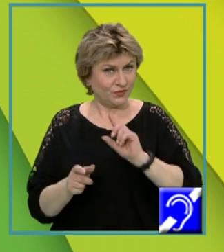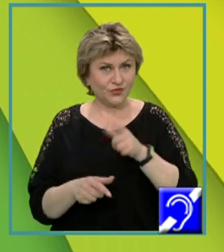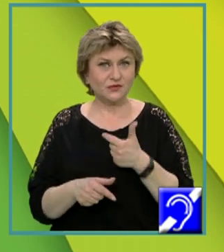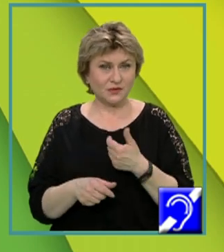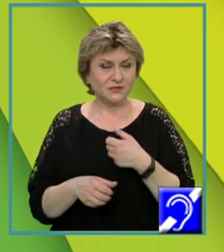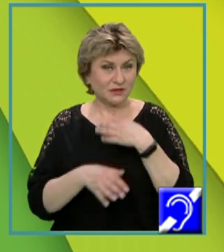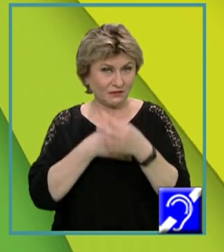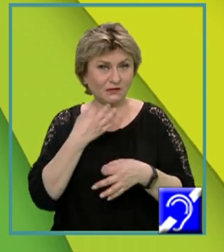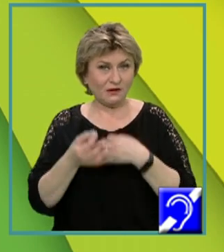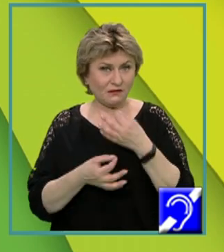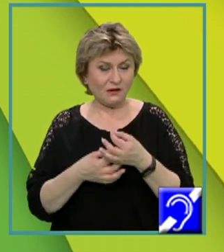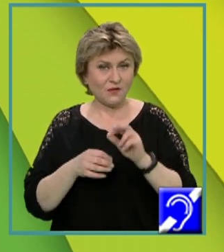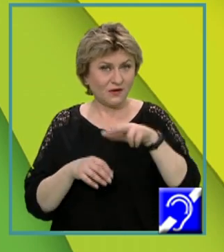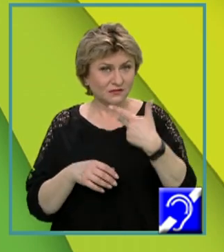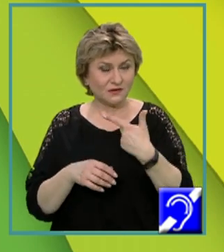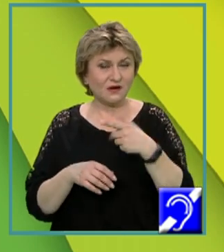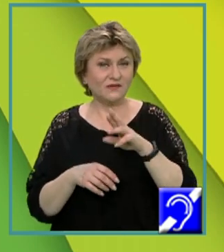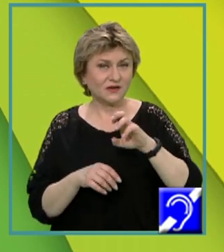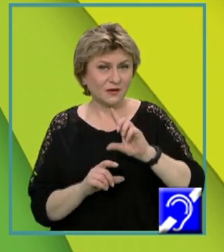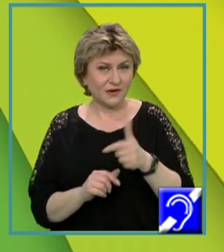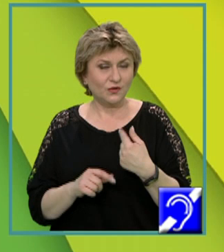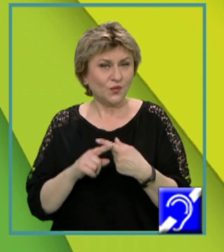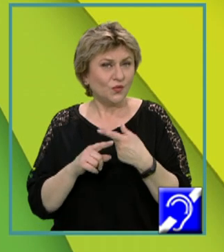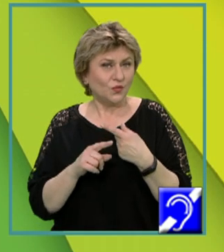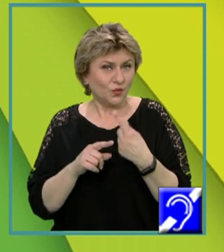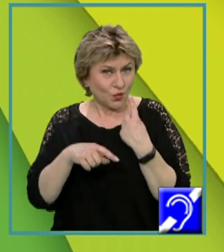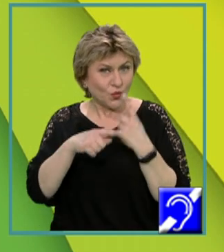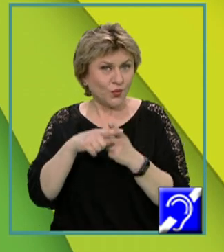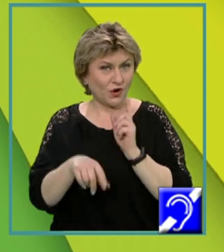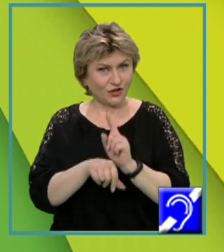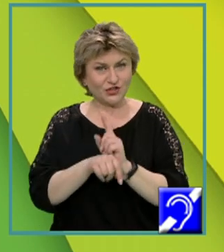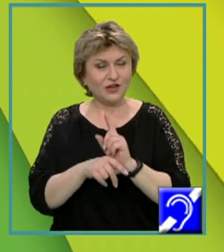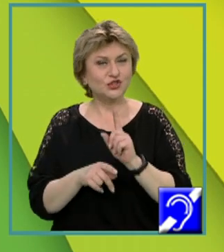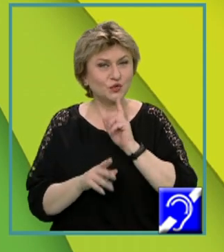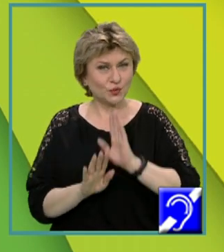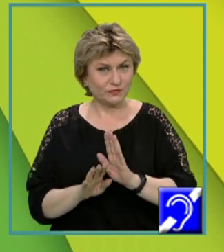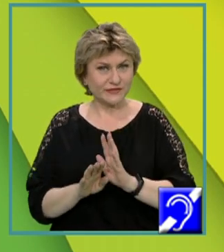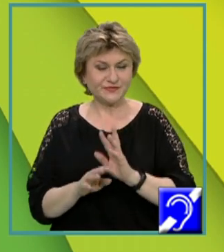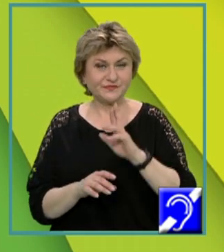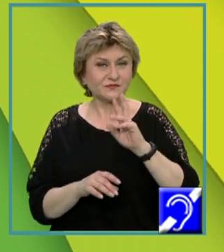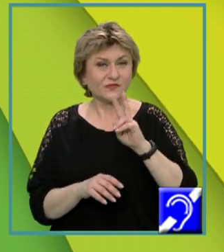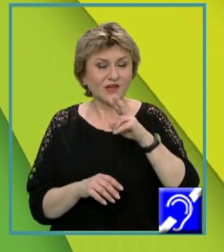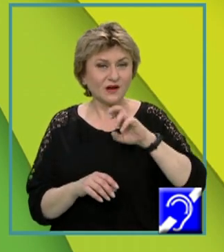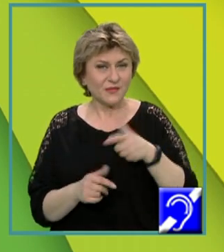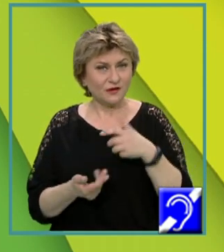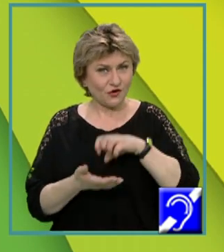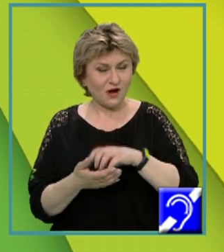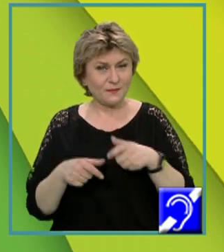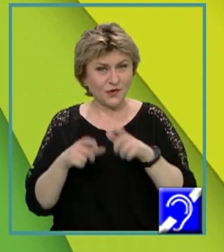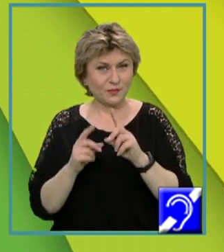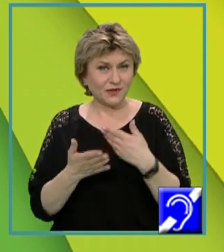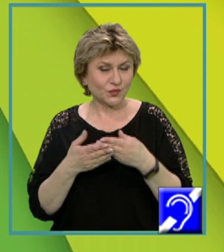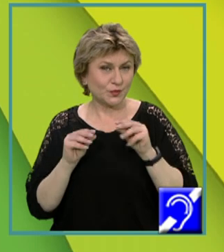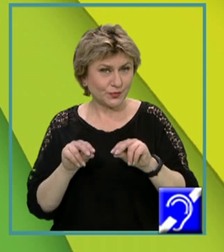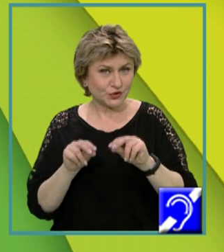declara o treia variabilă cu același nume, o variabilă locală blocului de